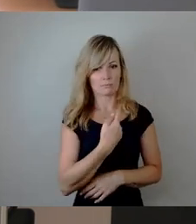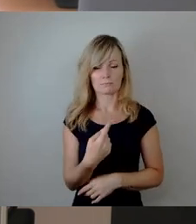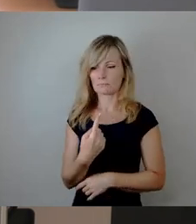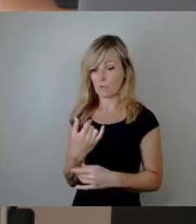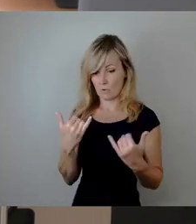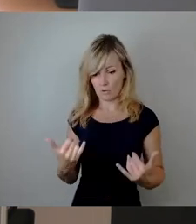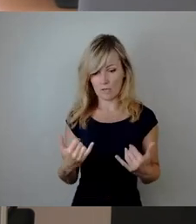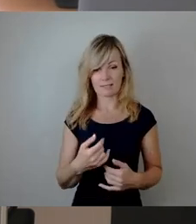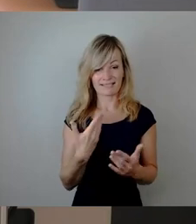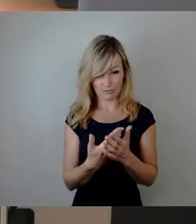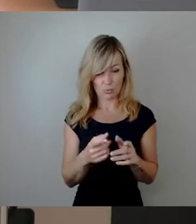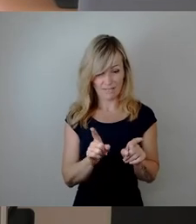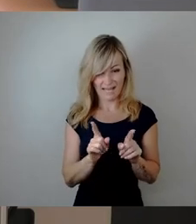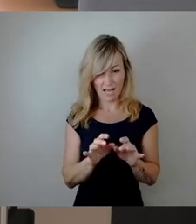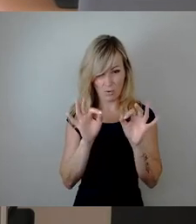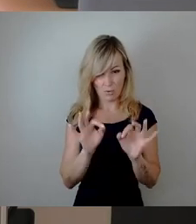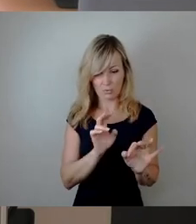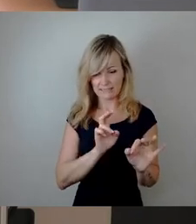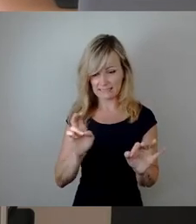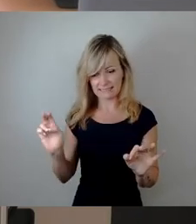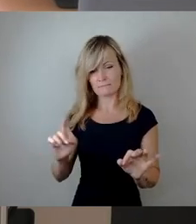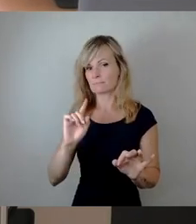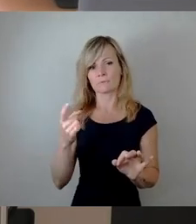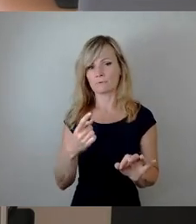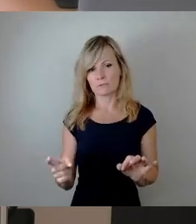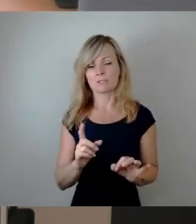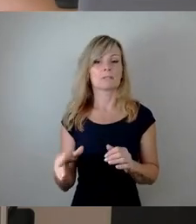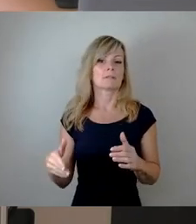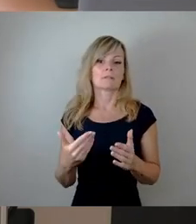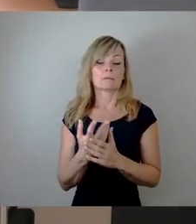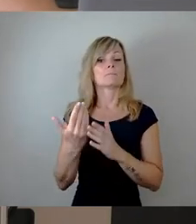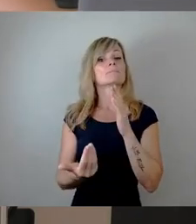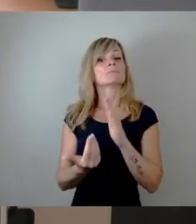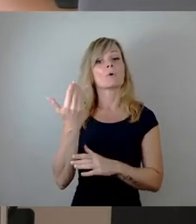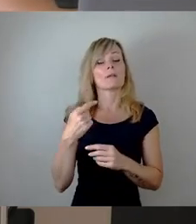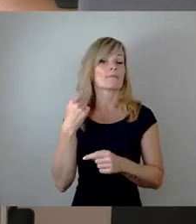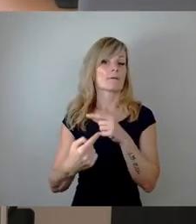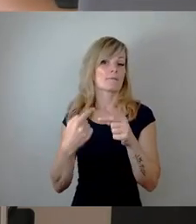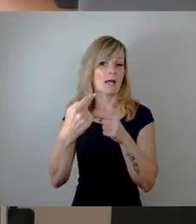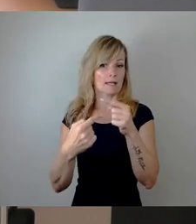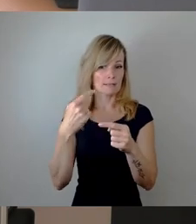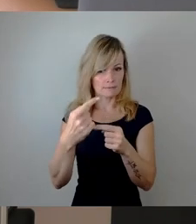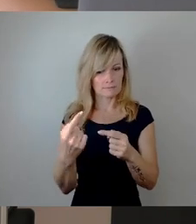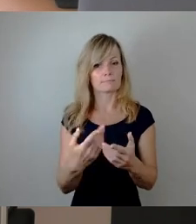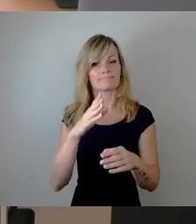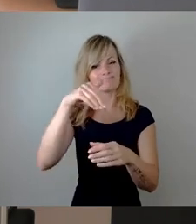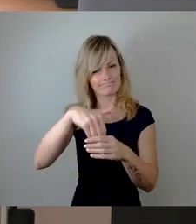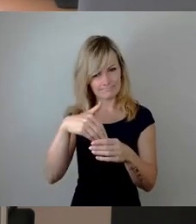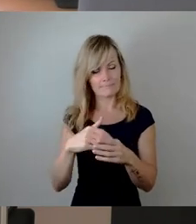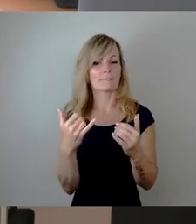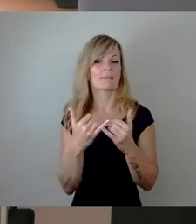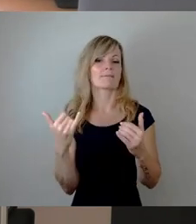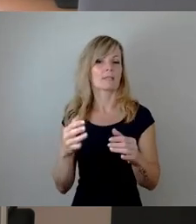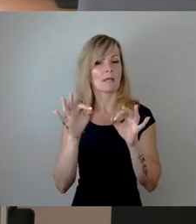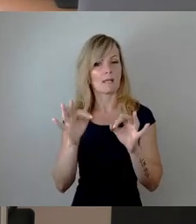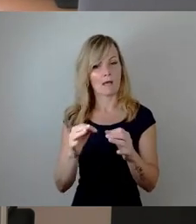heute hier in diesem Rat, sondern es gibt ein neues Verfahren, was festlegt, wie die Stärke